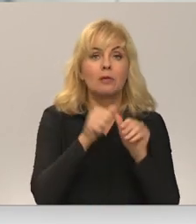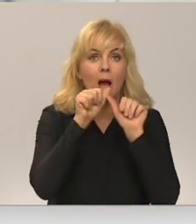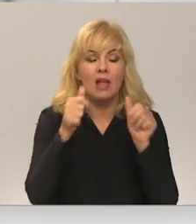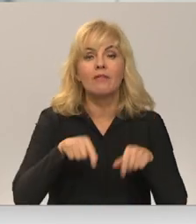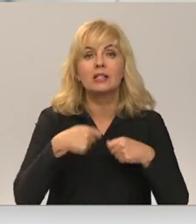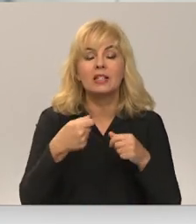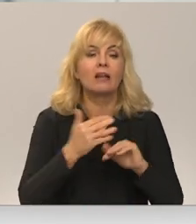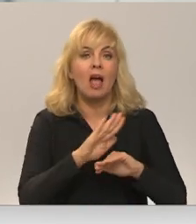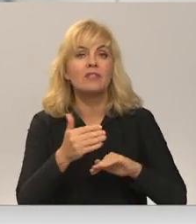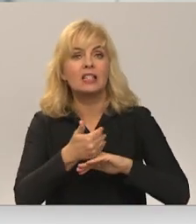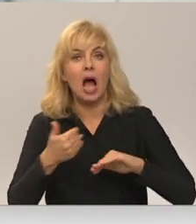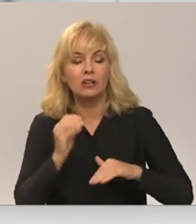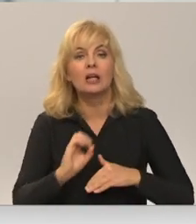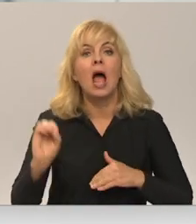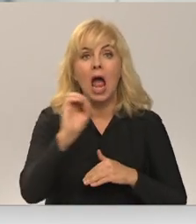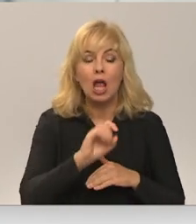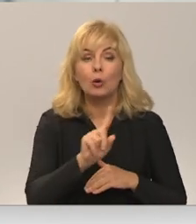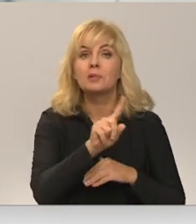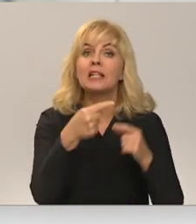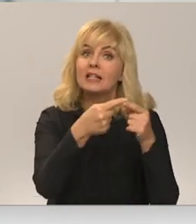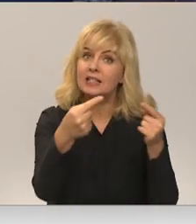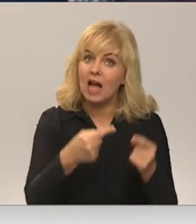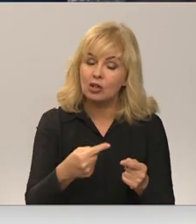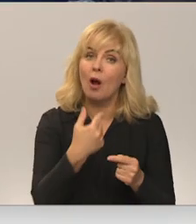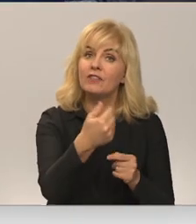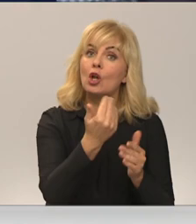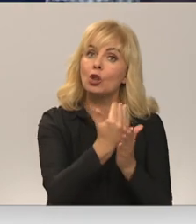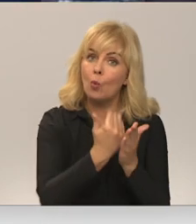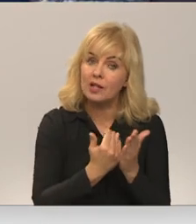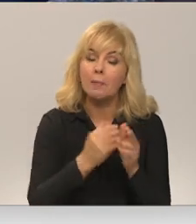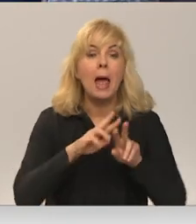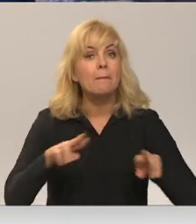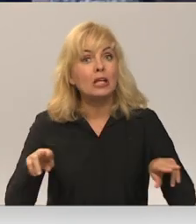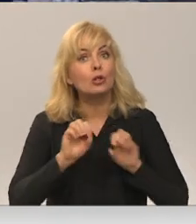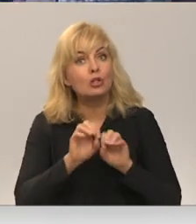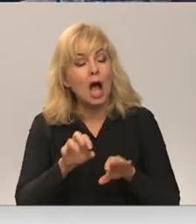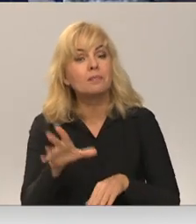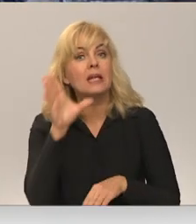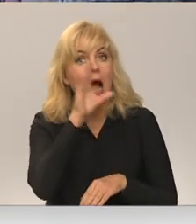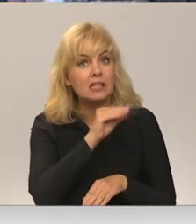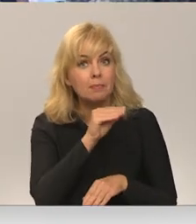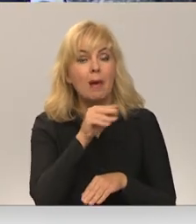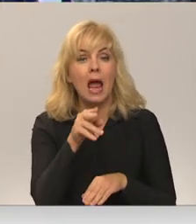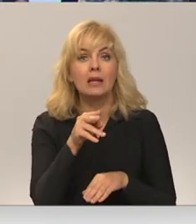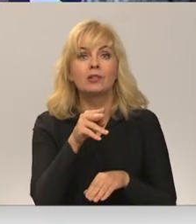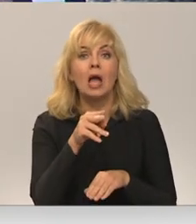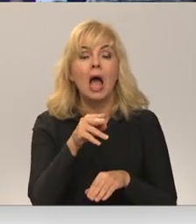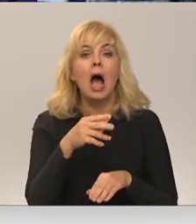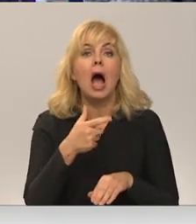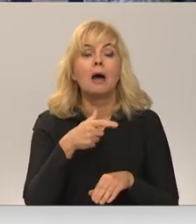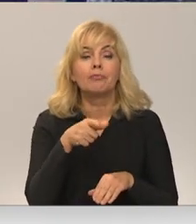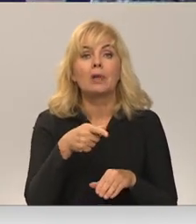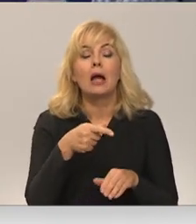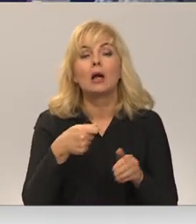kātrāk, nekā Eiropas komisijas saskaņojusi konkrētas nosacījumas. Ministrija uzsver, ka šī bija arī iespēja pārskatīt algu subsīdijas atbalsta